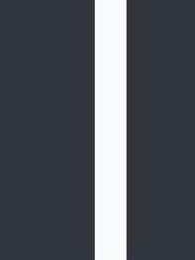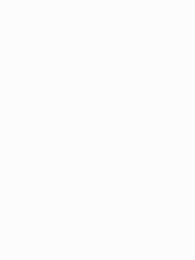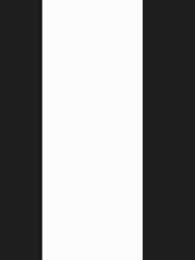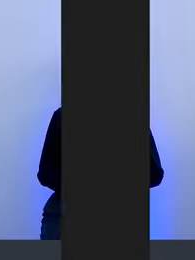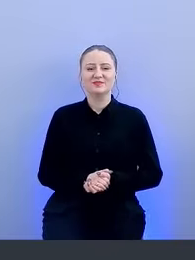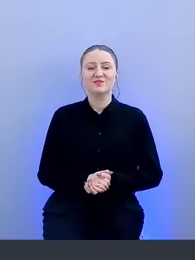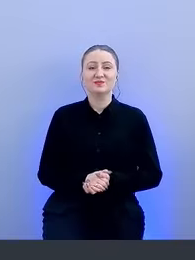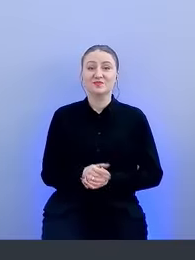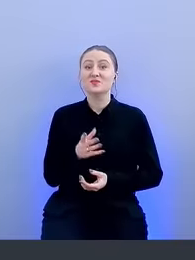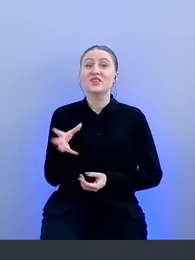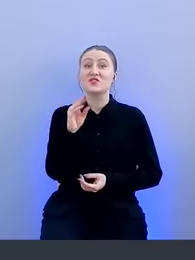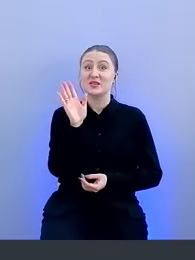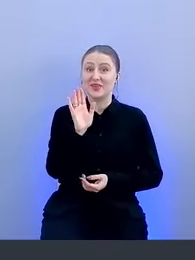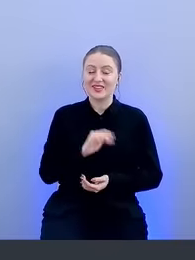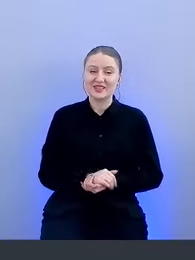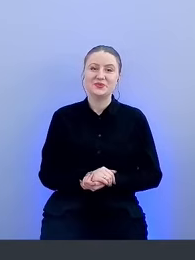Всем привет!